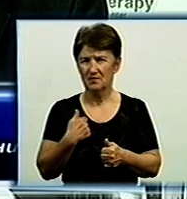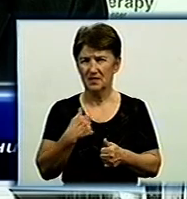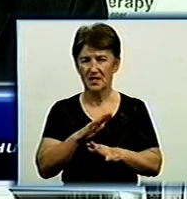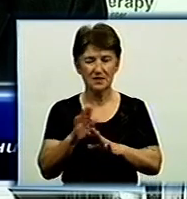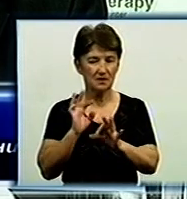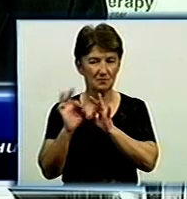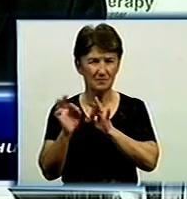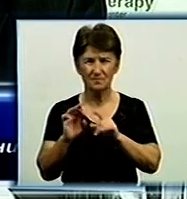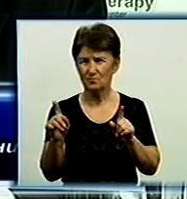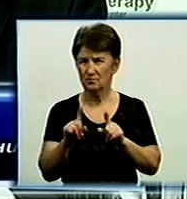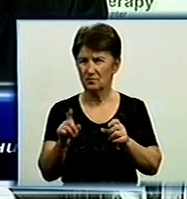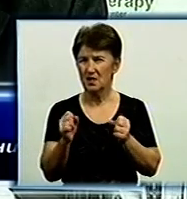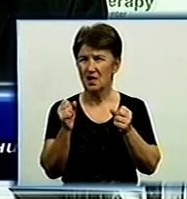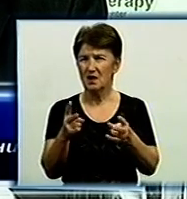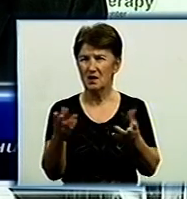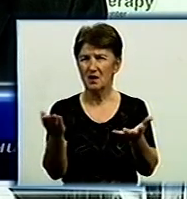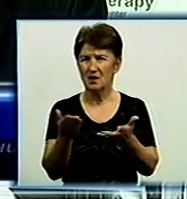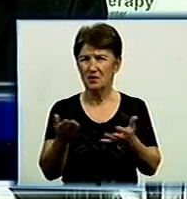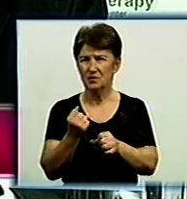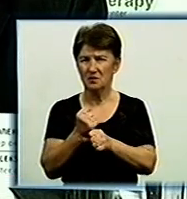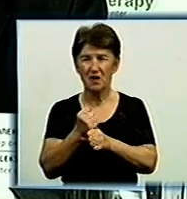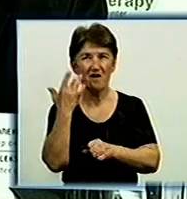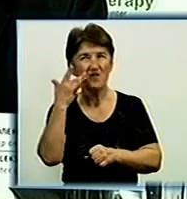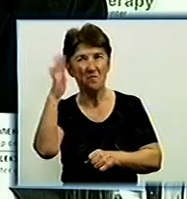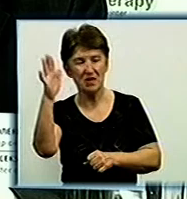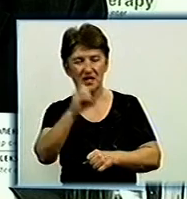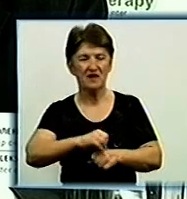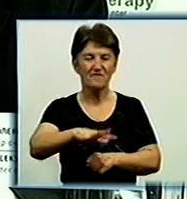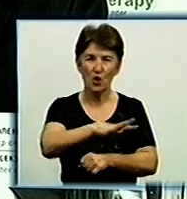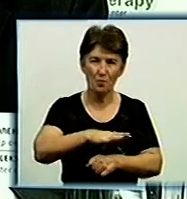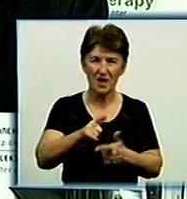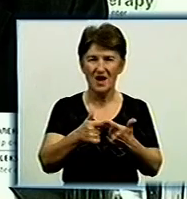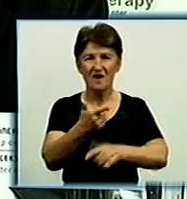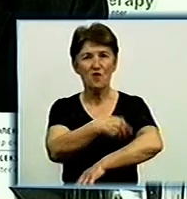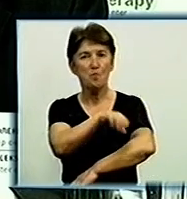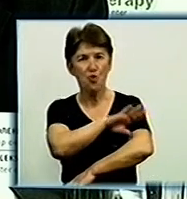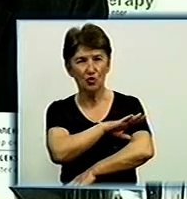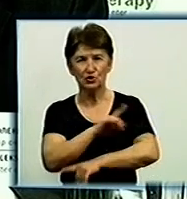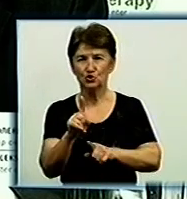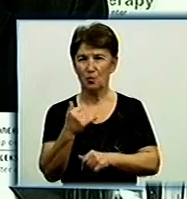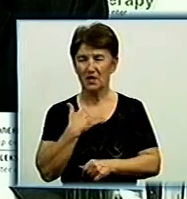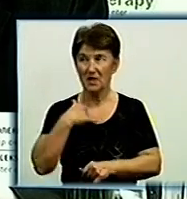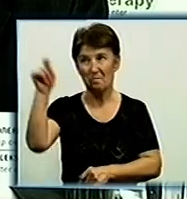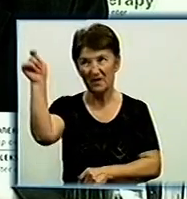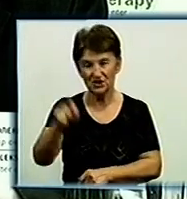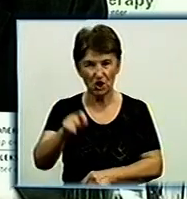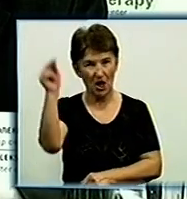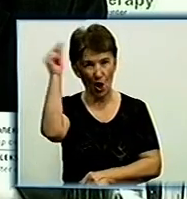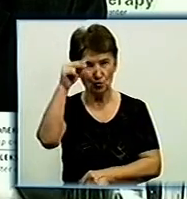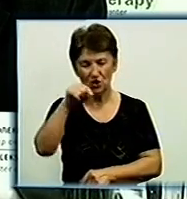смотреть, як там делається в Амеріці, в Європі, а наоборот, щоб к нам приїжджали і учили. В